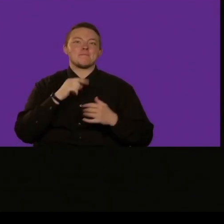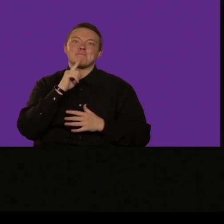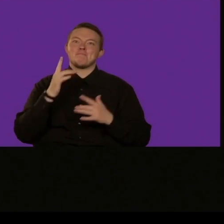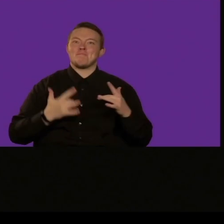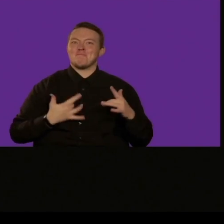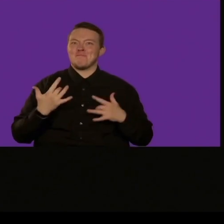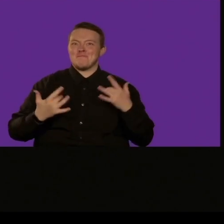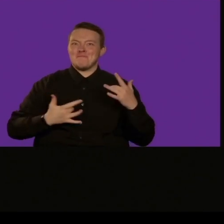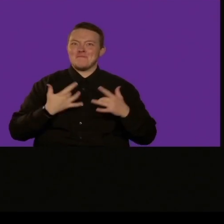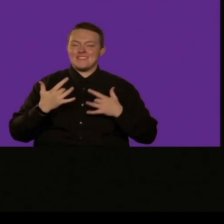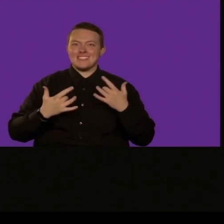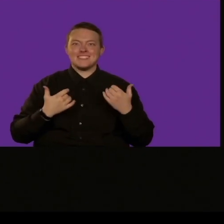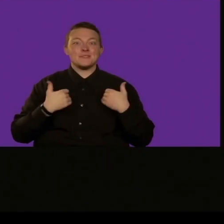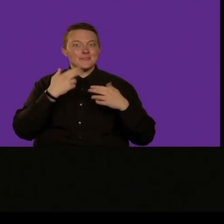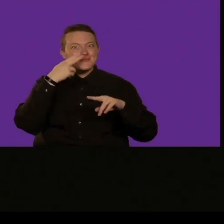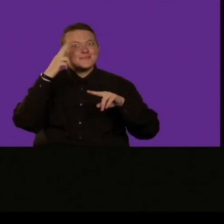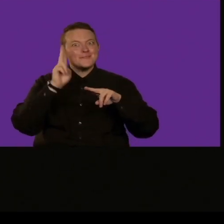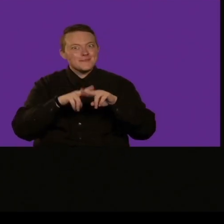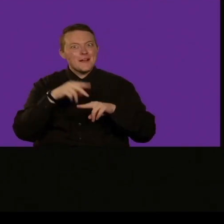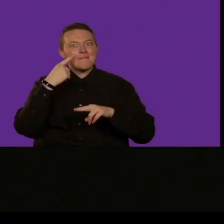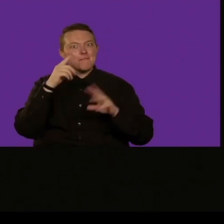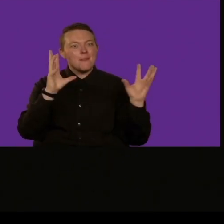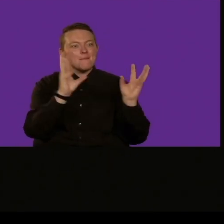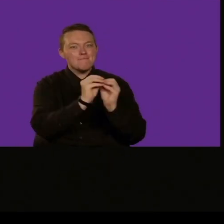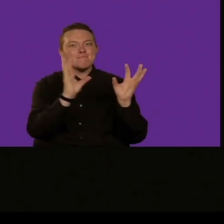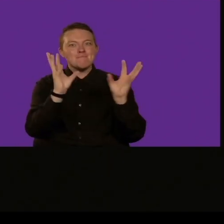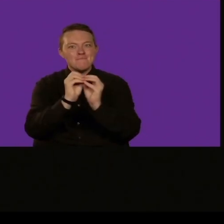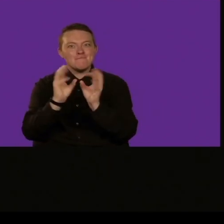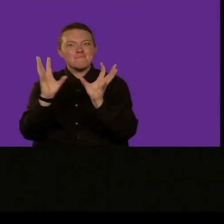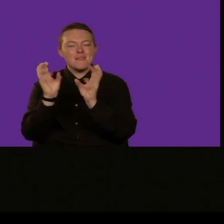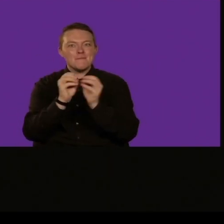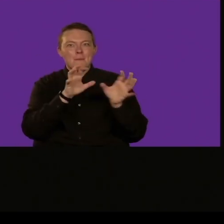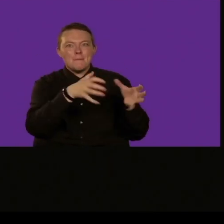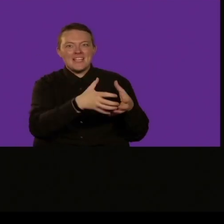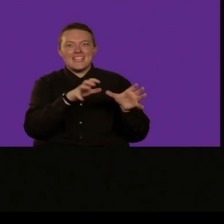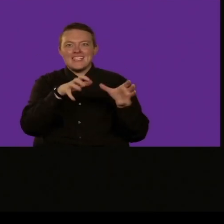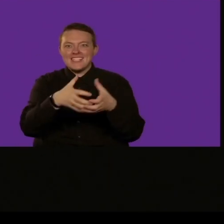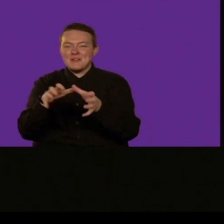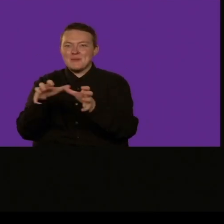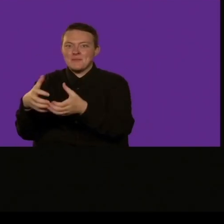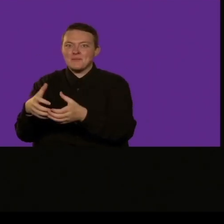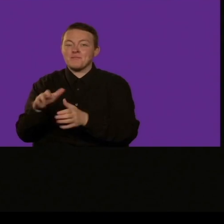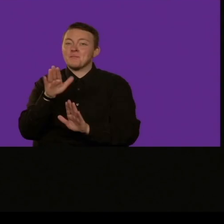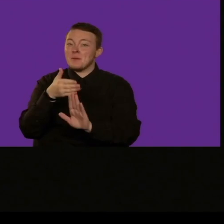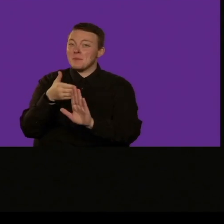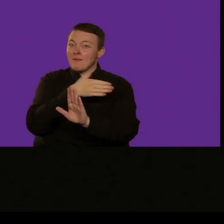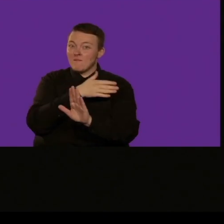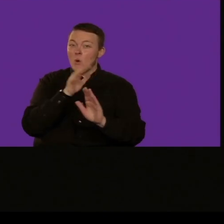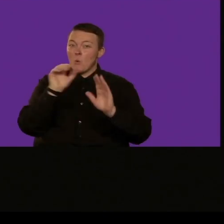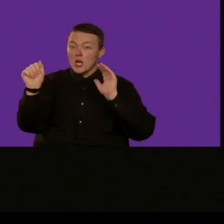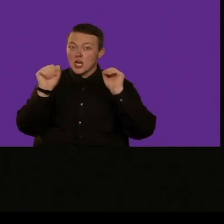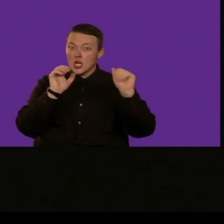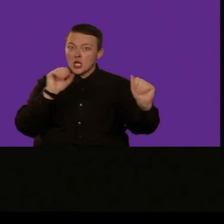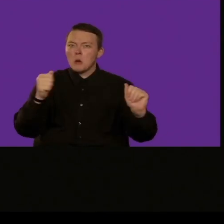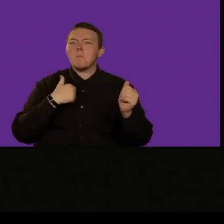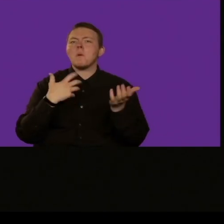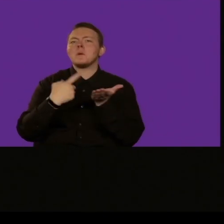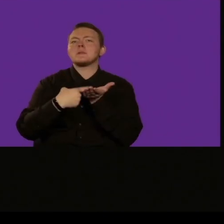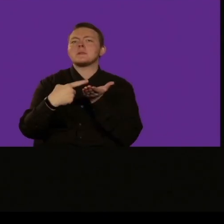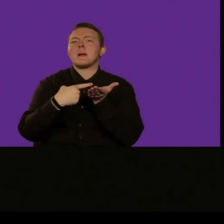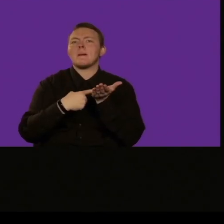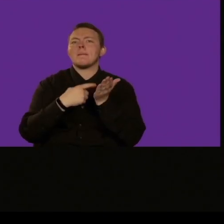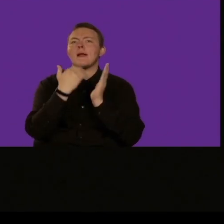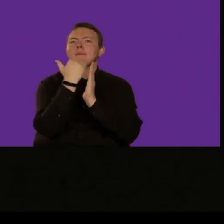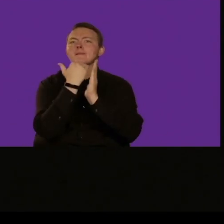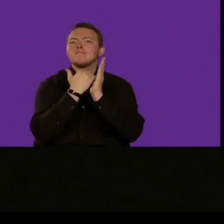come sarà se andate voi al sito della conferenza potete vedere l'ordine